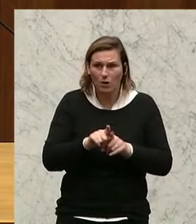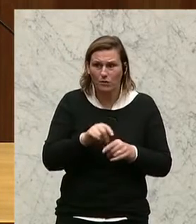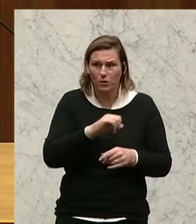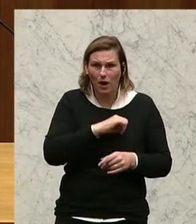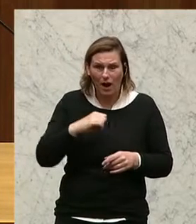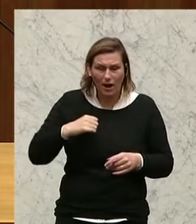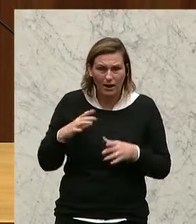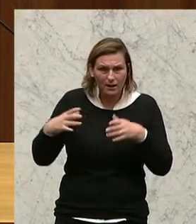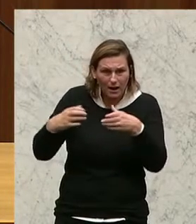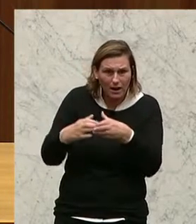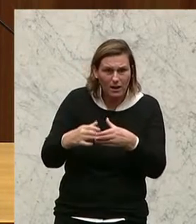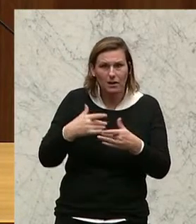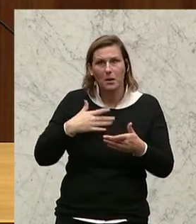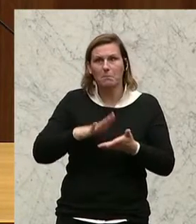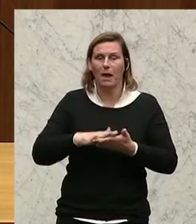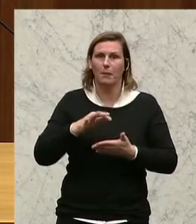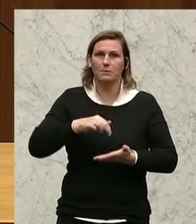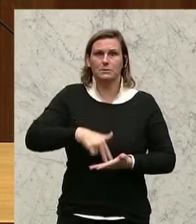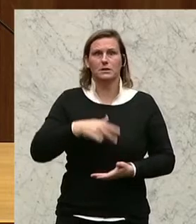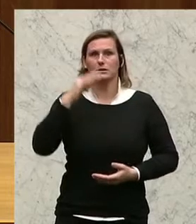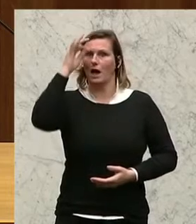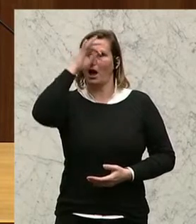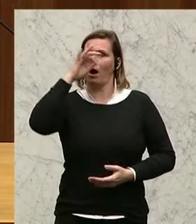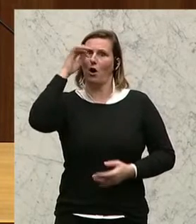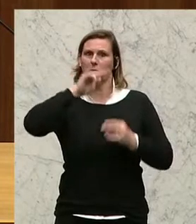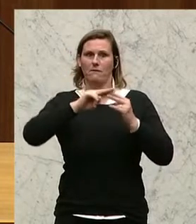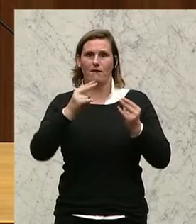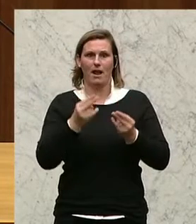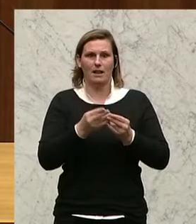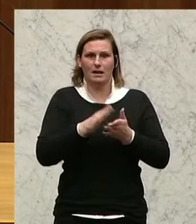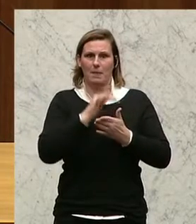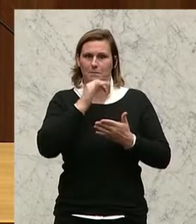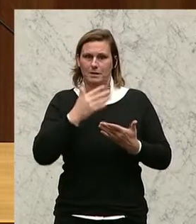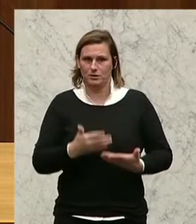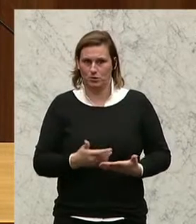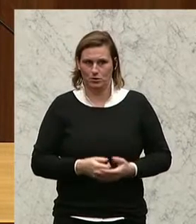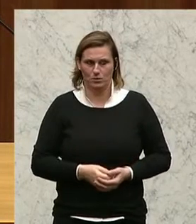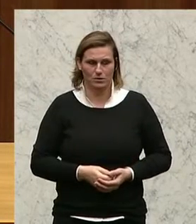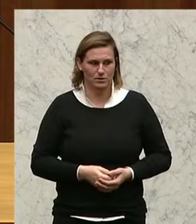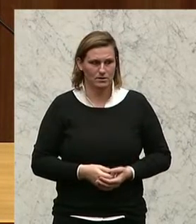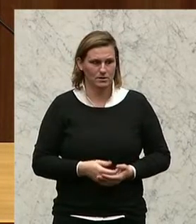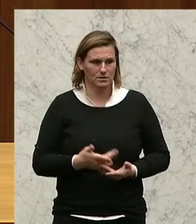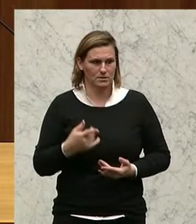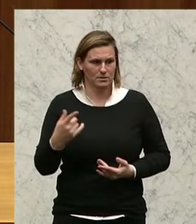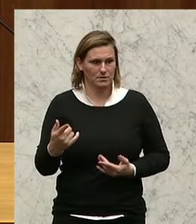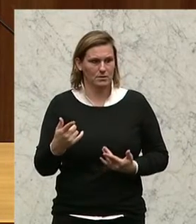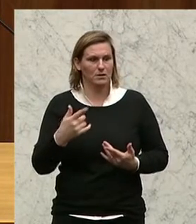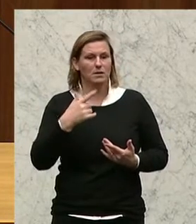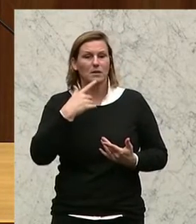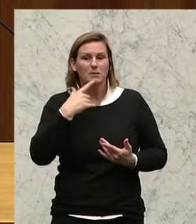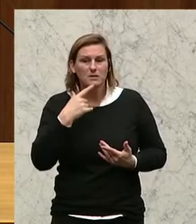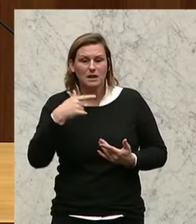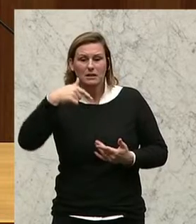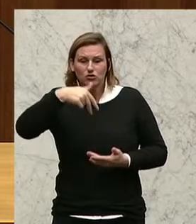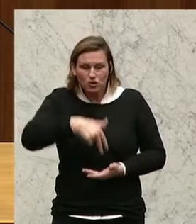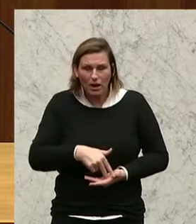Sie stellen sich hin, träumen weiter von einer Welt, die so nicht funktionieren kann. Und anstatt, Herr Bundesminister, dass